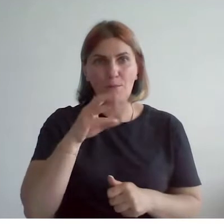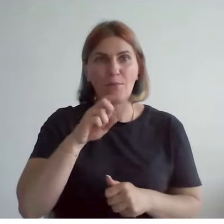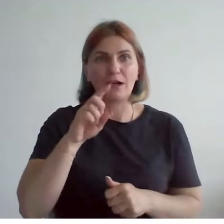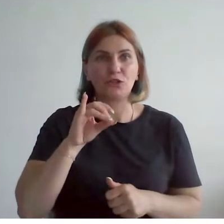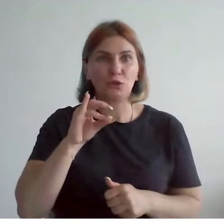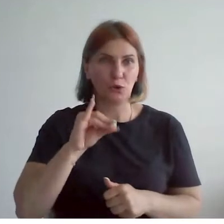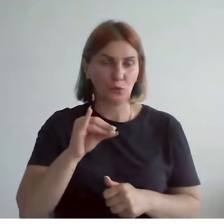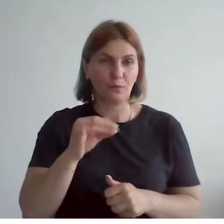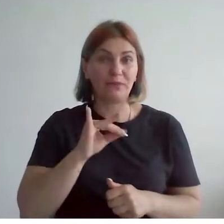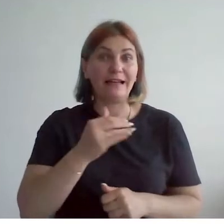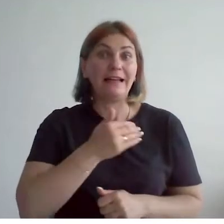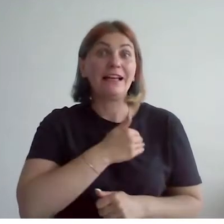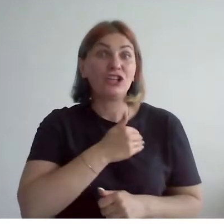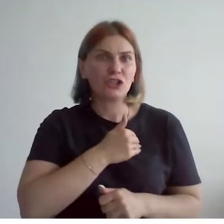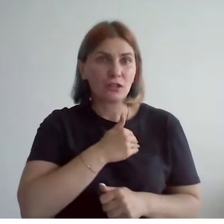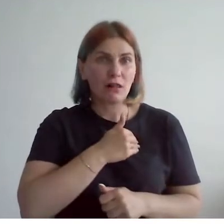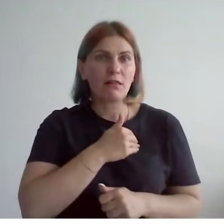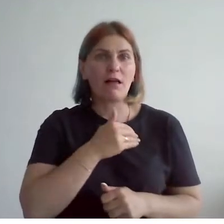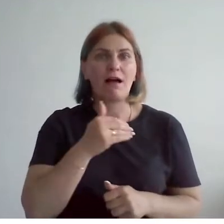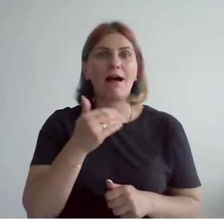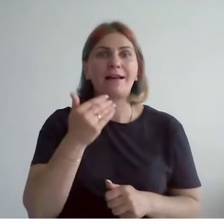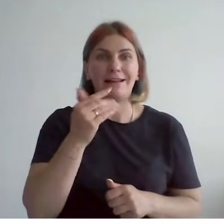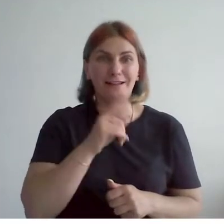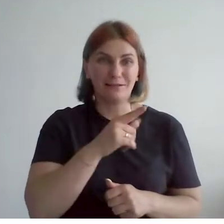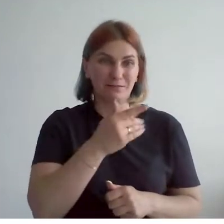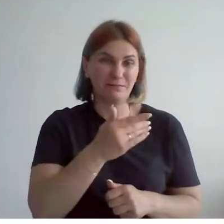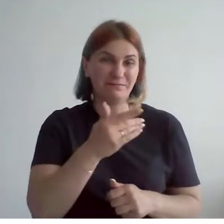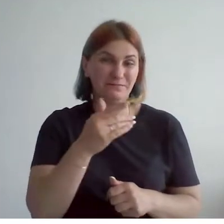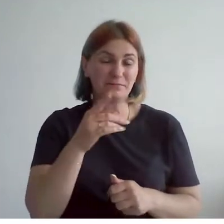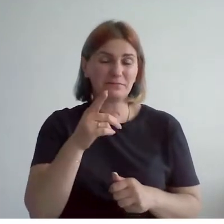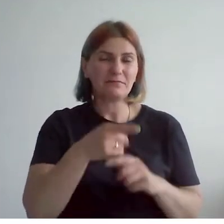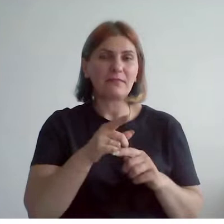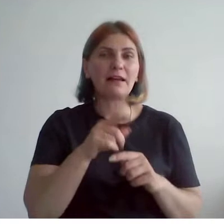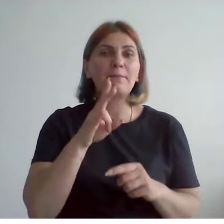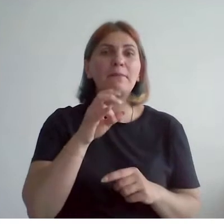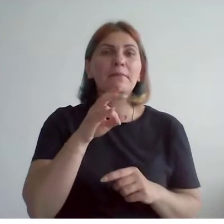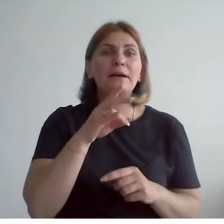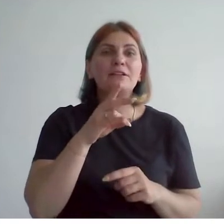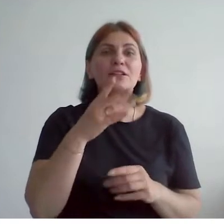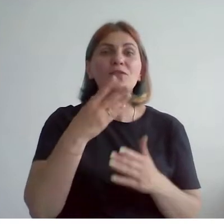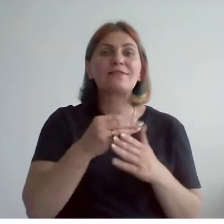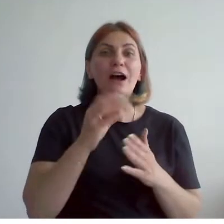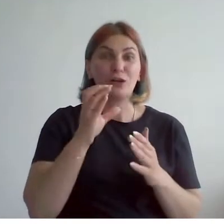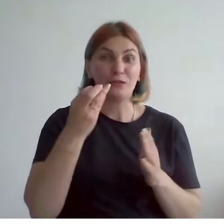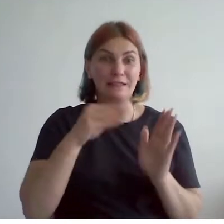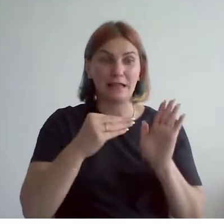желая досадить Мане и его друзьям, он озаглавил свою статью.